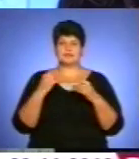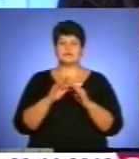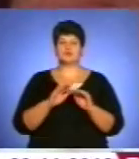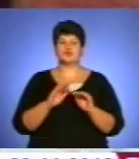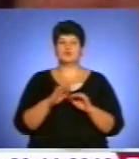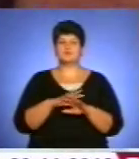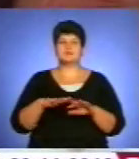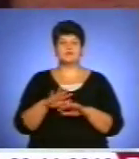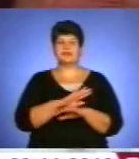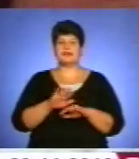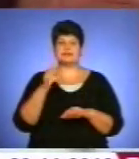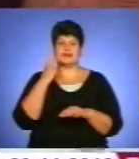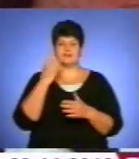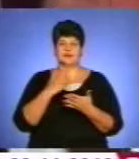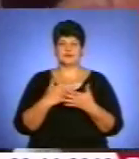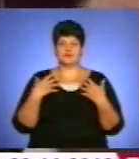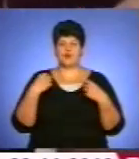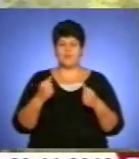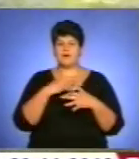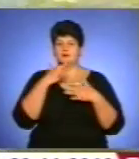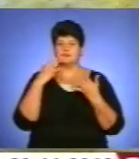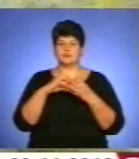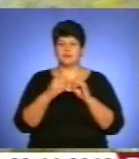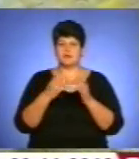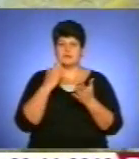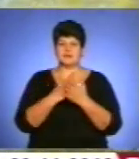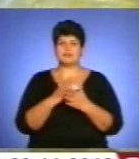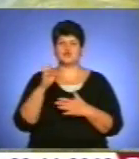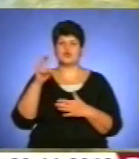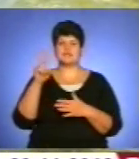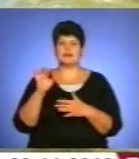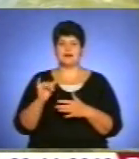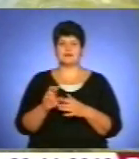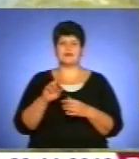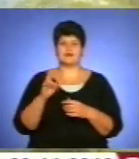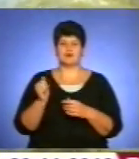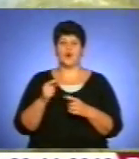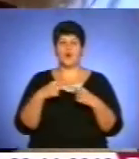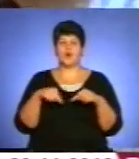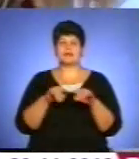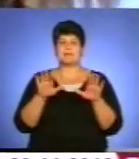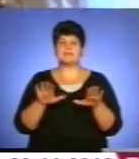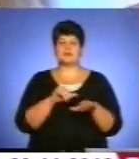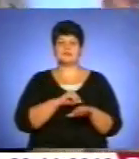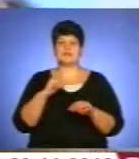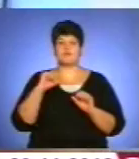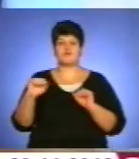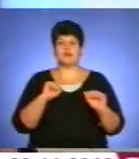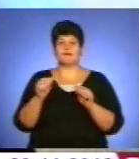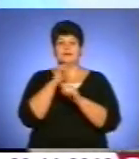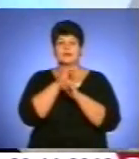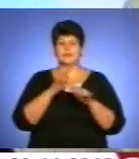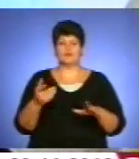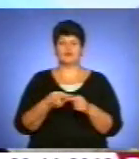завжди є здоровим, і в ньому існує багато проблем, які називають соціальними явищами. Органи місцевого самоврядування не в змозі